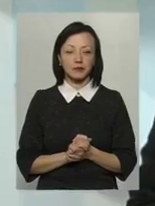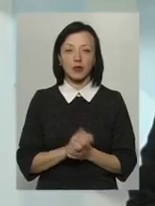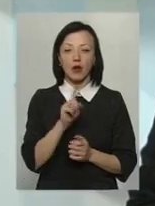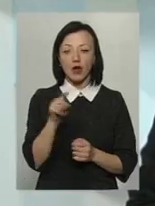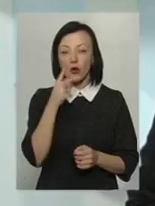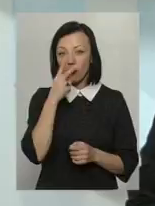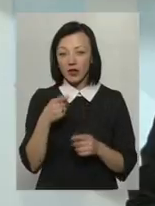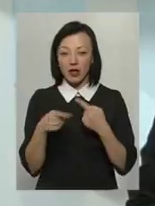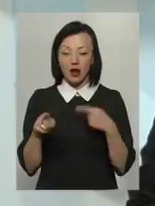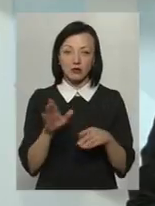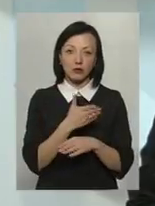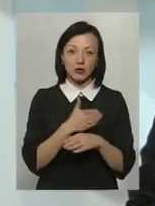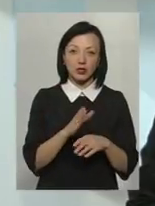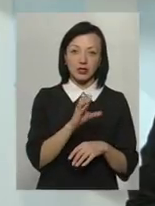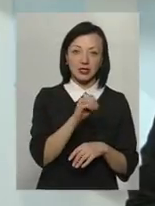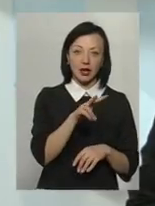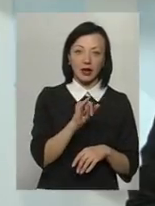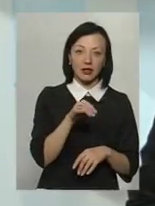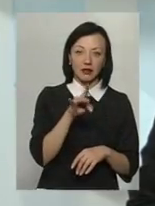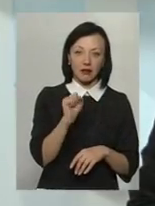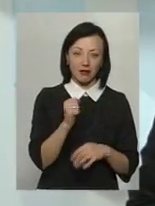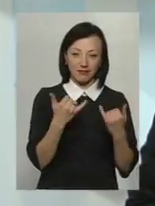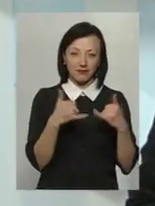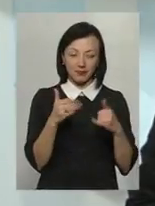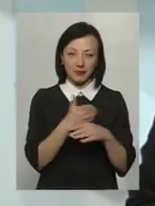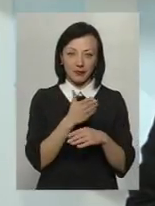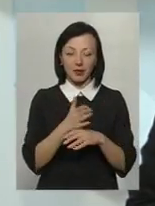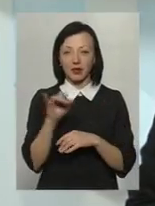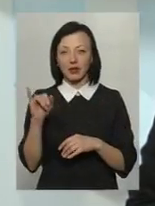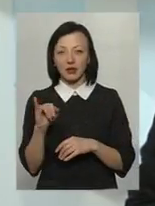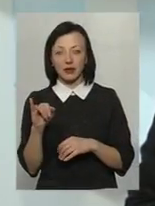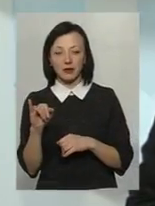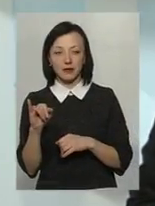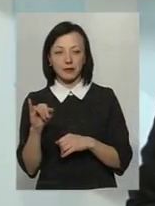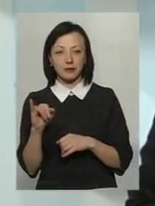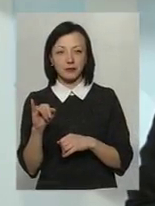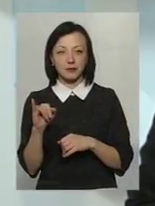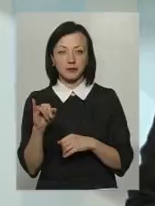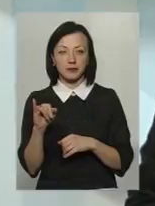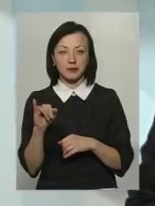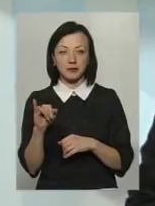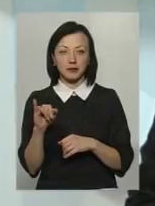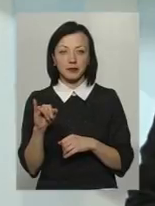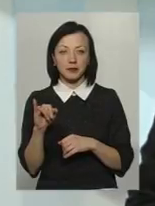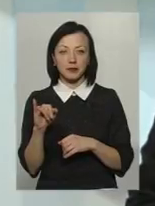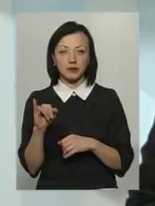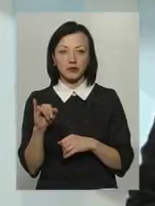бачили разницю між той селітрою, якою производить фермертаж, і з тими